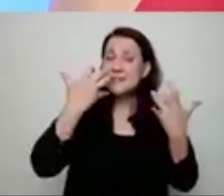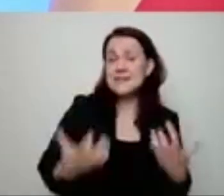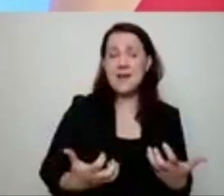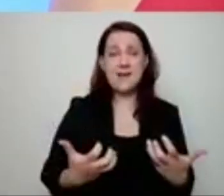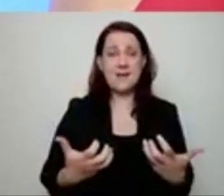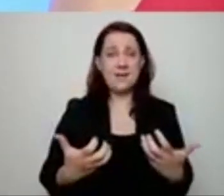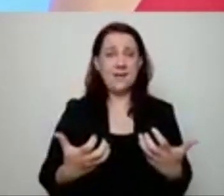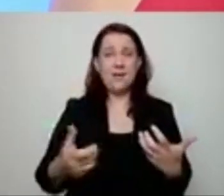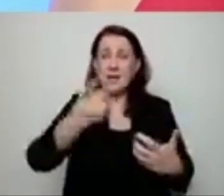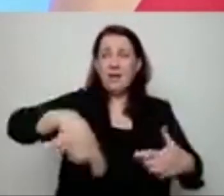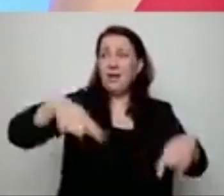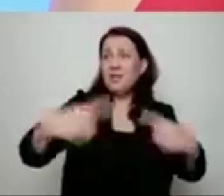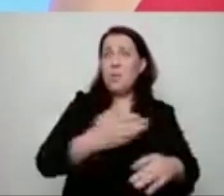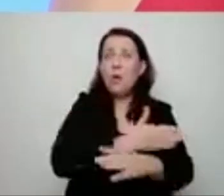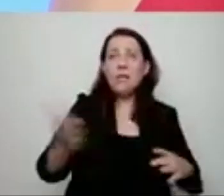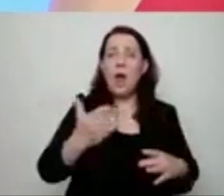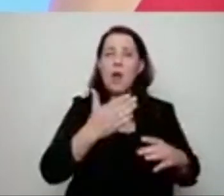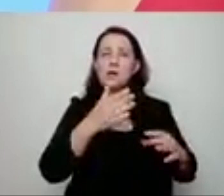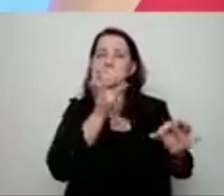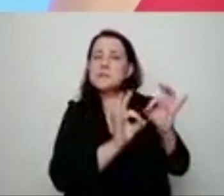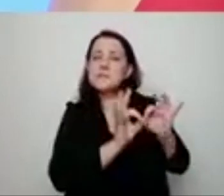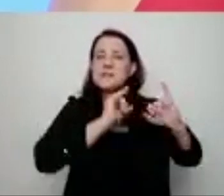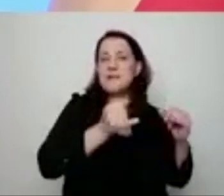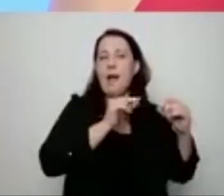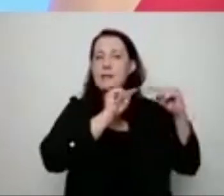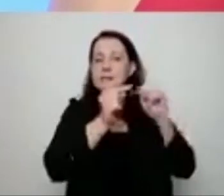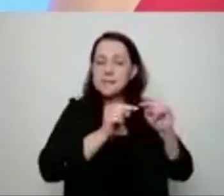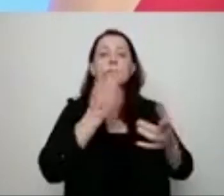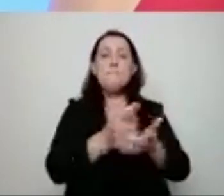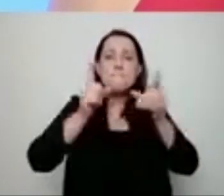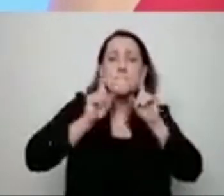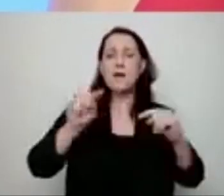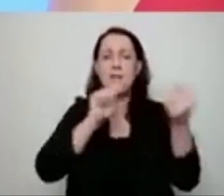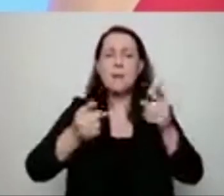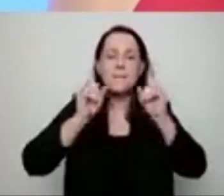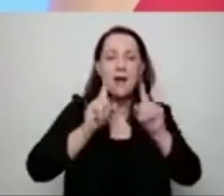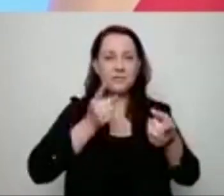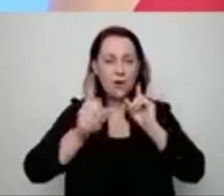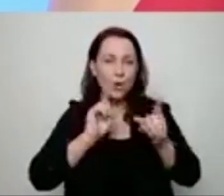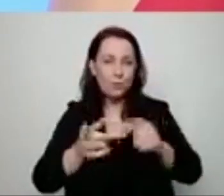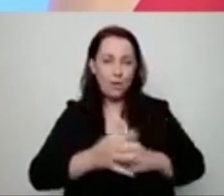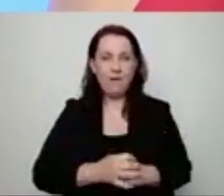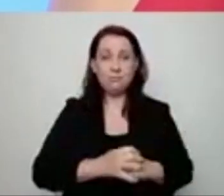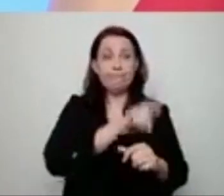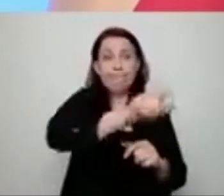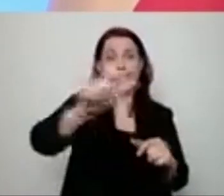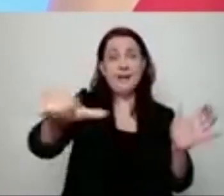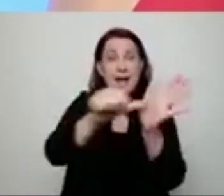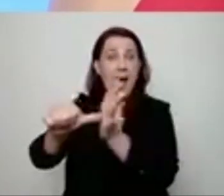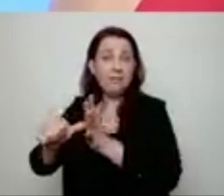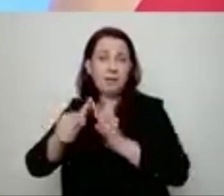nie było kolejnej ustawki, tylko żeby była prawdziwa debata, prawdziwa rozmowa pomiędzy kandydatami. Dlatego